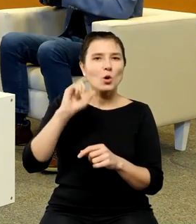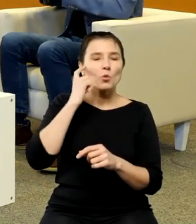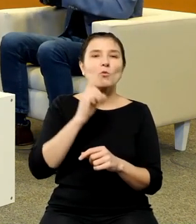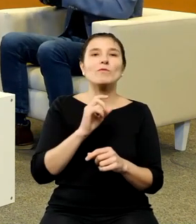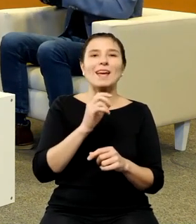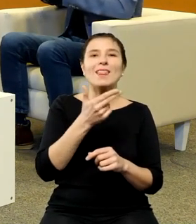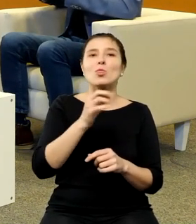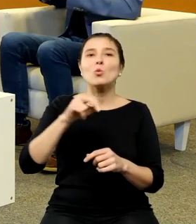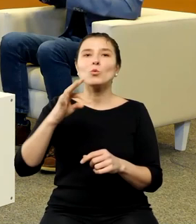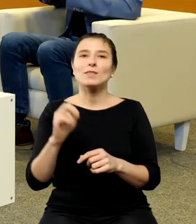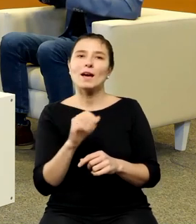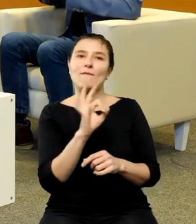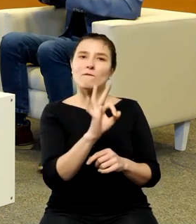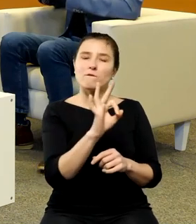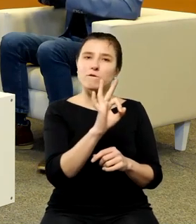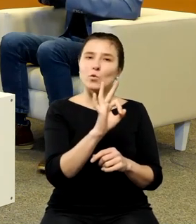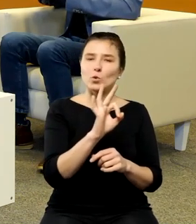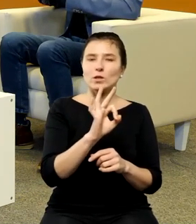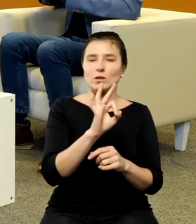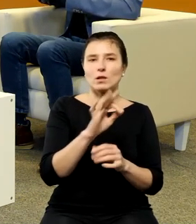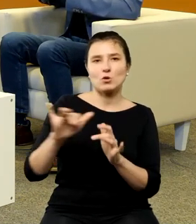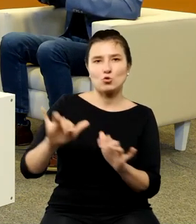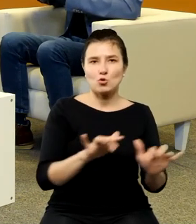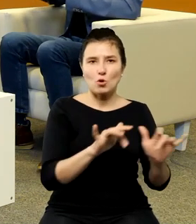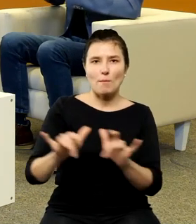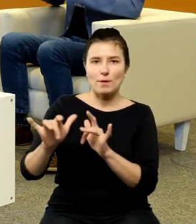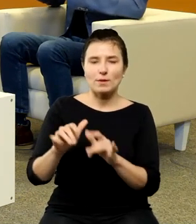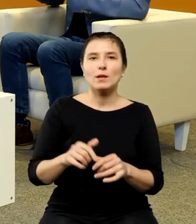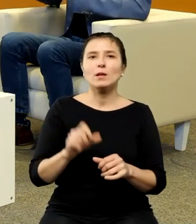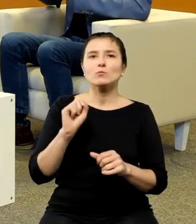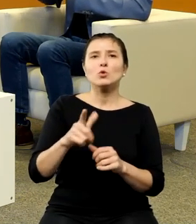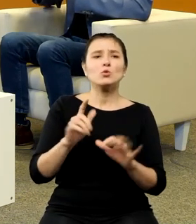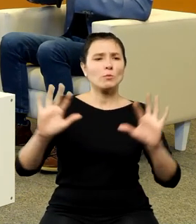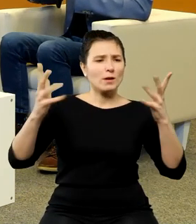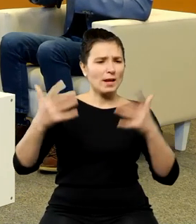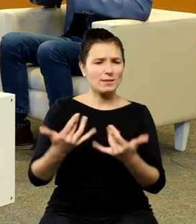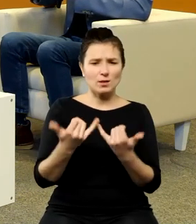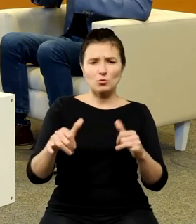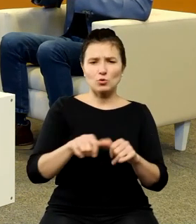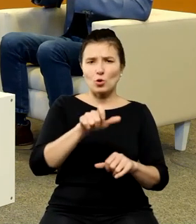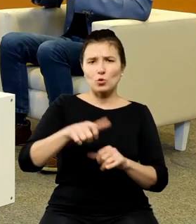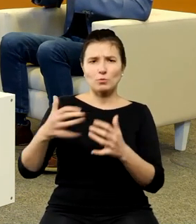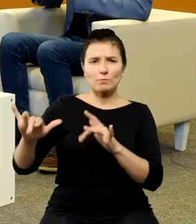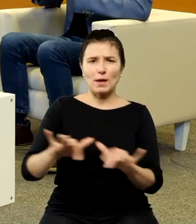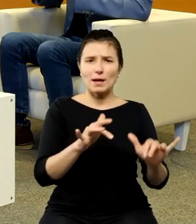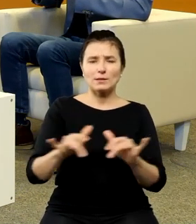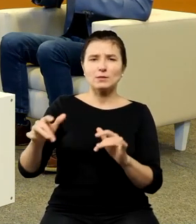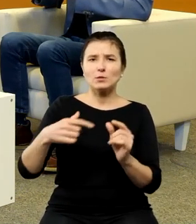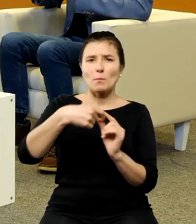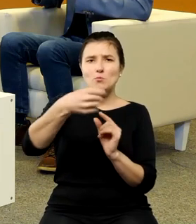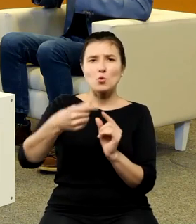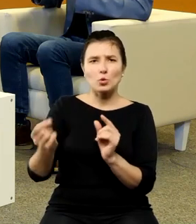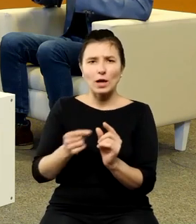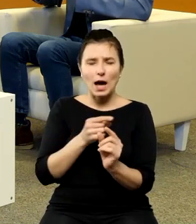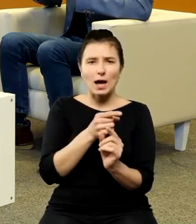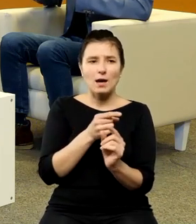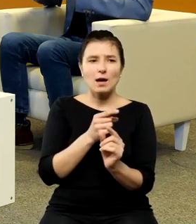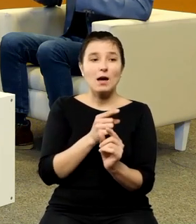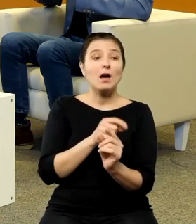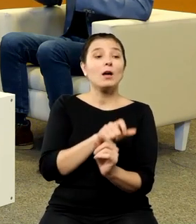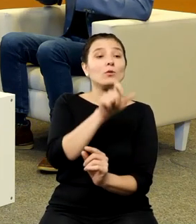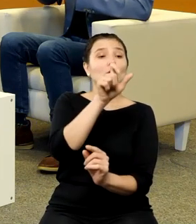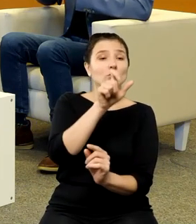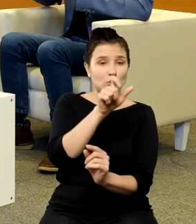ręce pianistów przedstawione jako różne przedmioty i są piórka przedstawione jako Chopin a